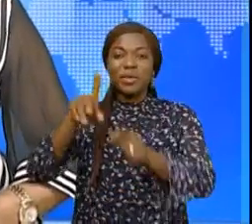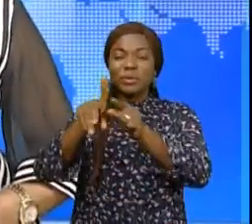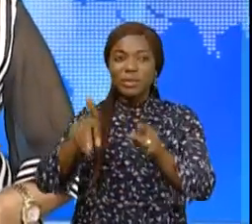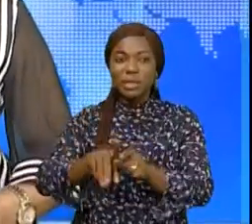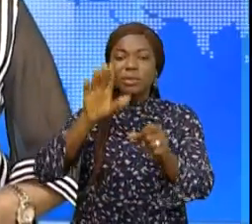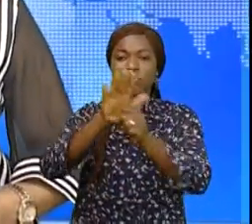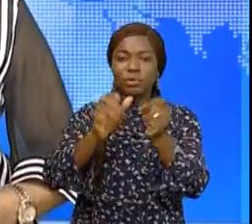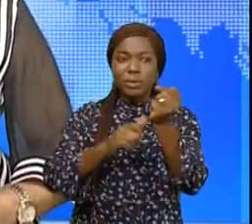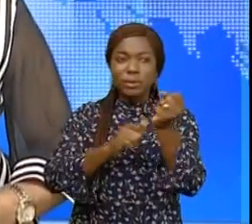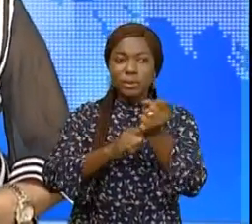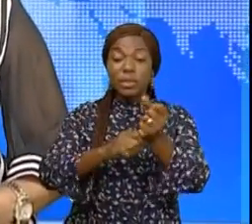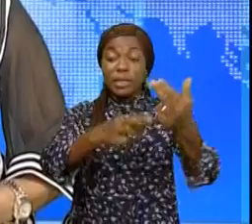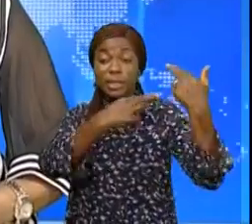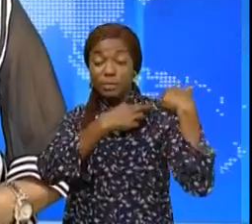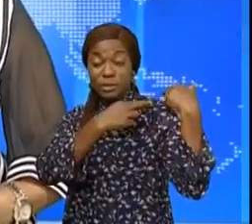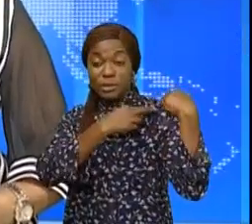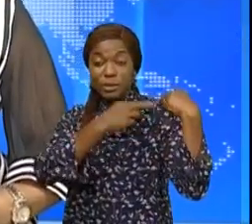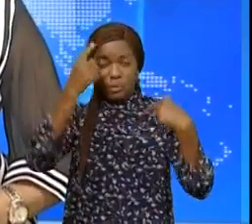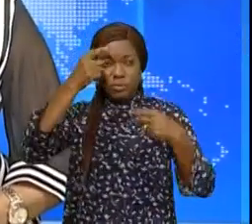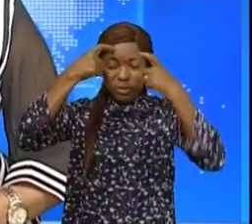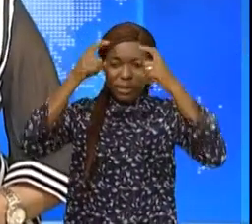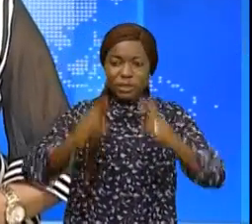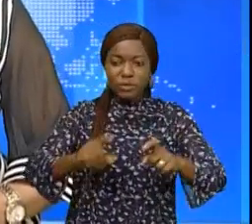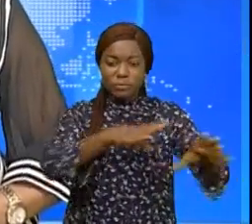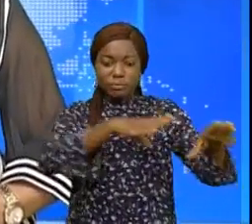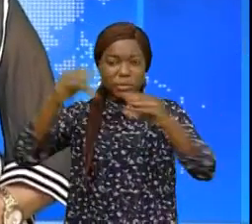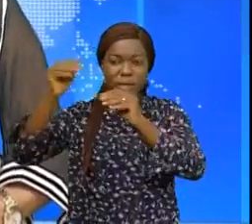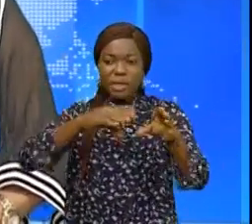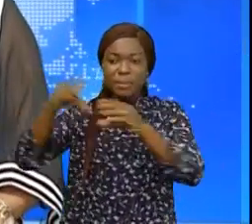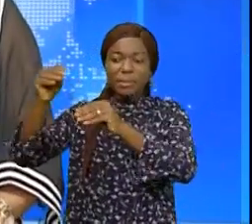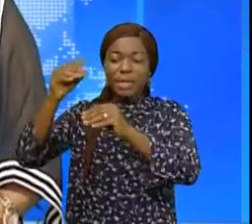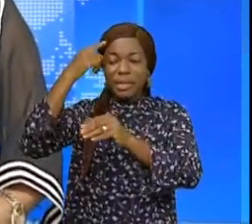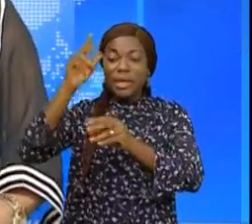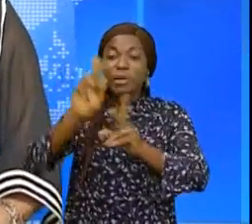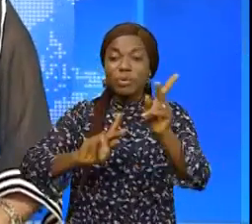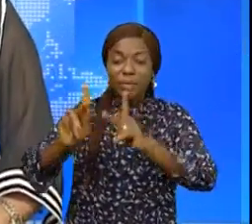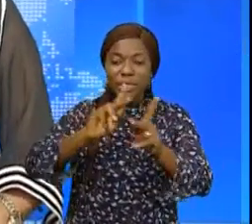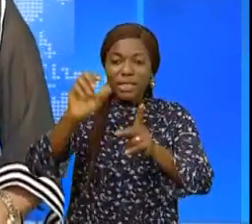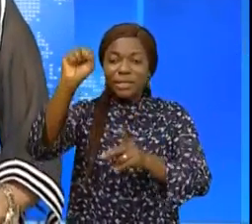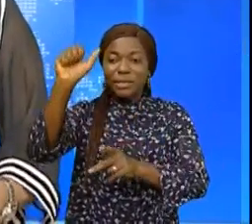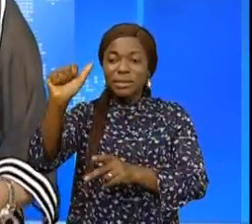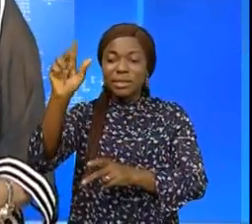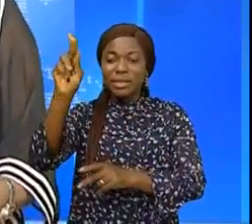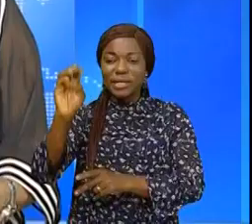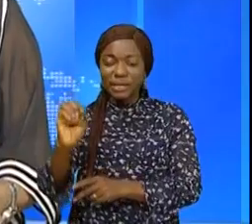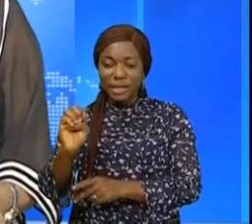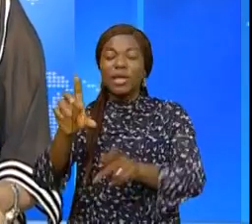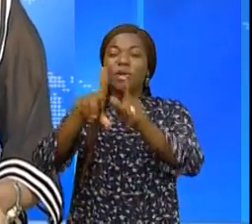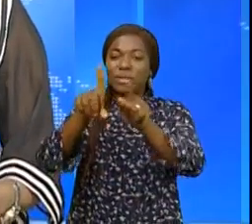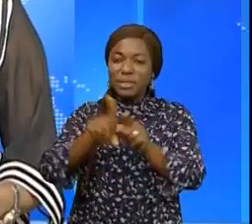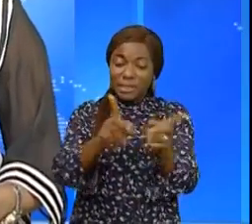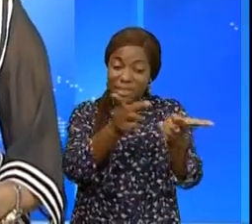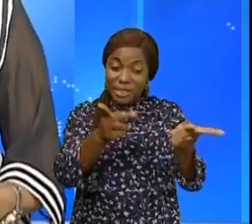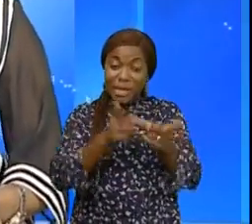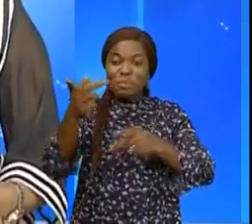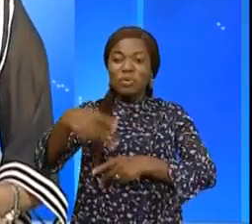ainsi, les autorités de cette province ont opté pour l'évacuation de la population vers Sakebukavu et autres contrées, chef-lieu de